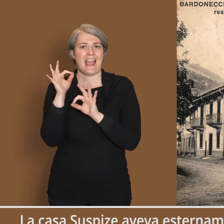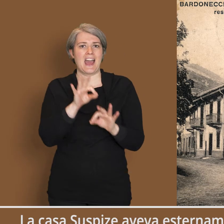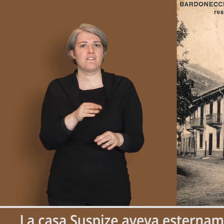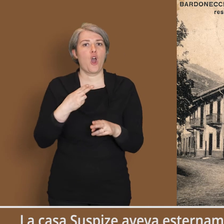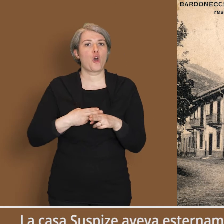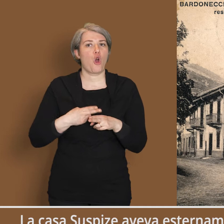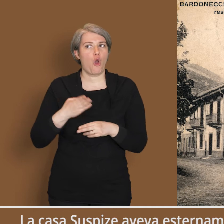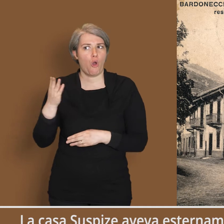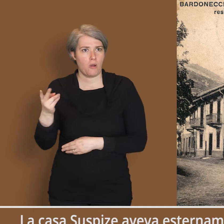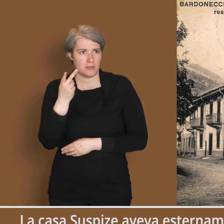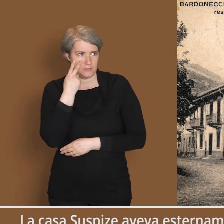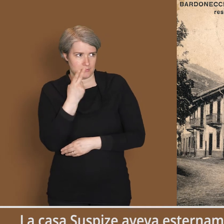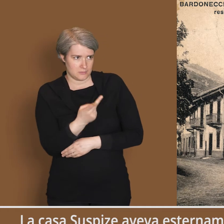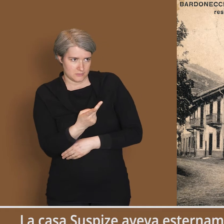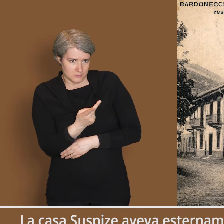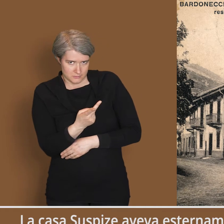che arrivavano dalla capitale.